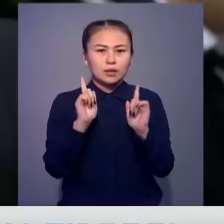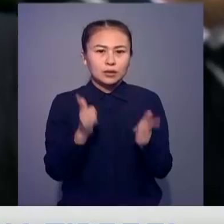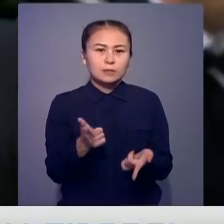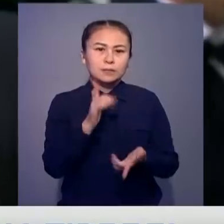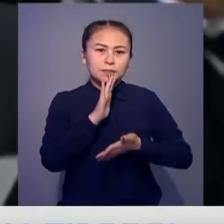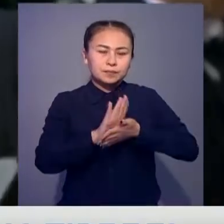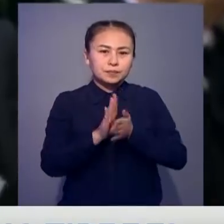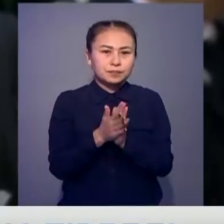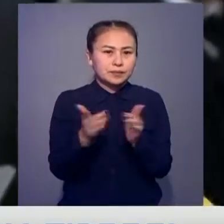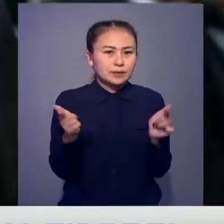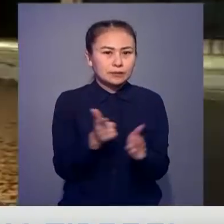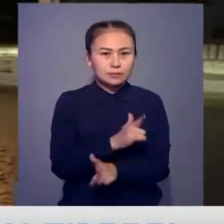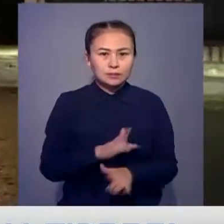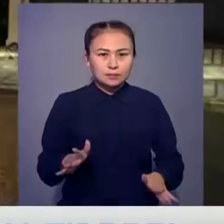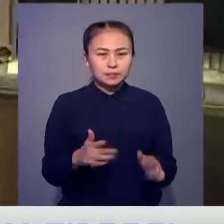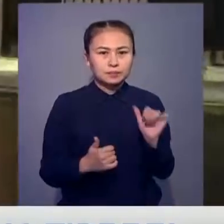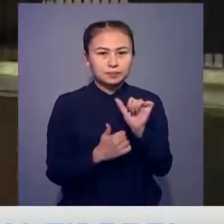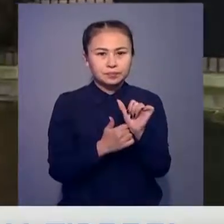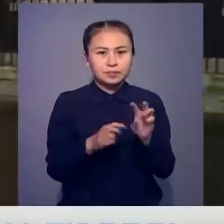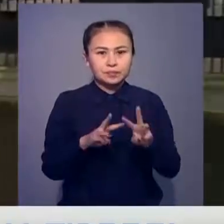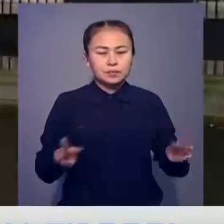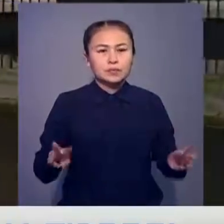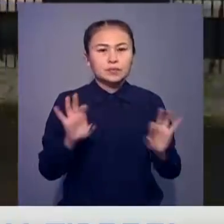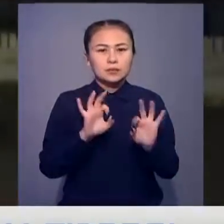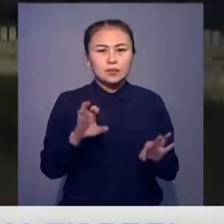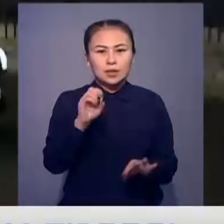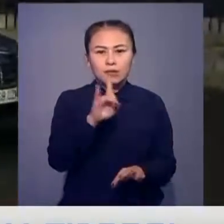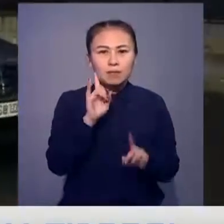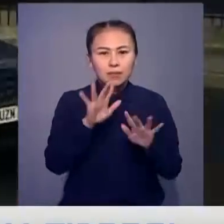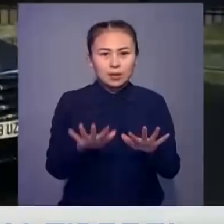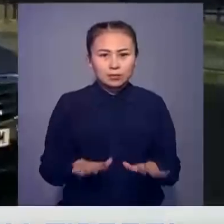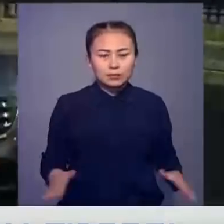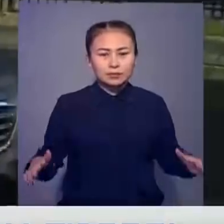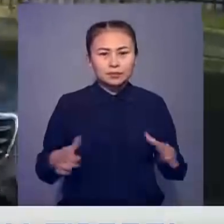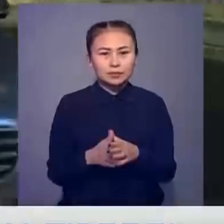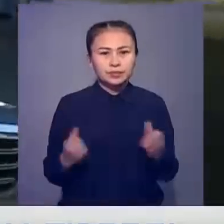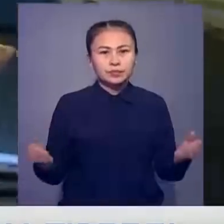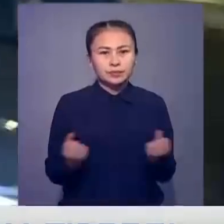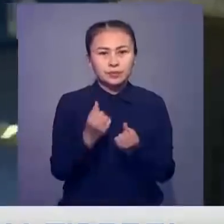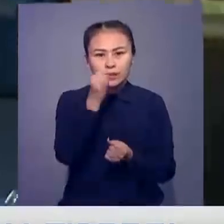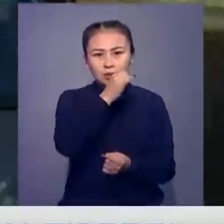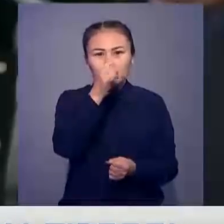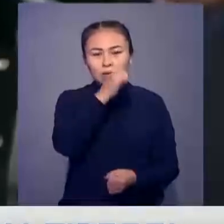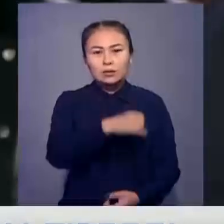атын келсімге келген жоқ. Себебі Британ премьер жасаған ұсынстар Еуропарламенттен қолдау таппай отыр.